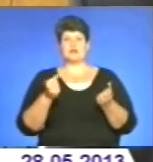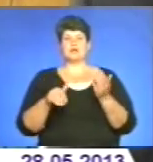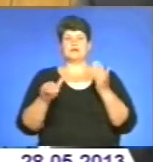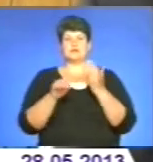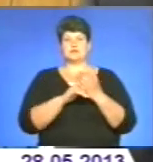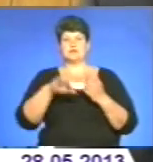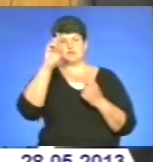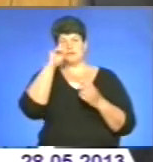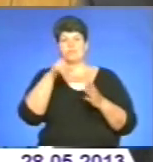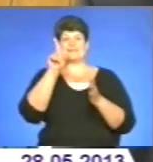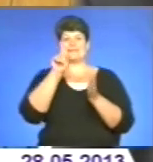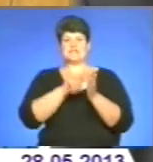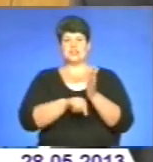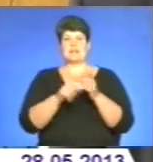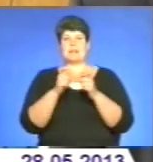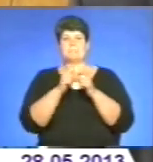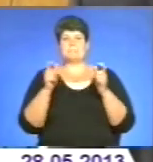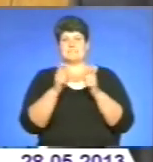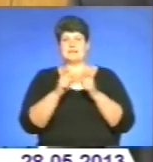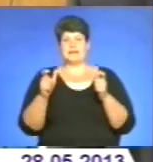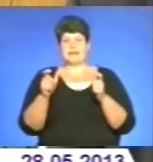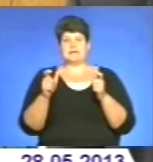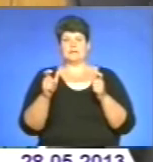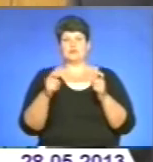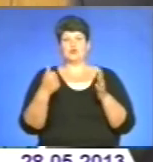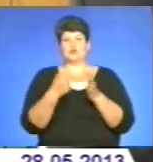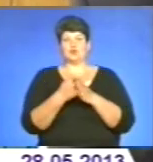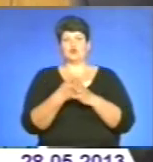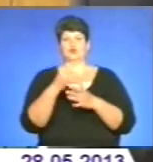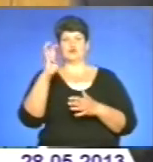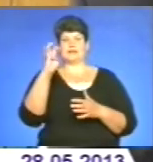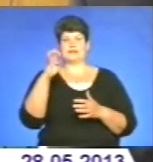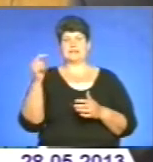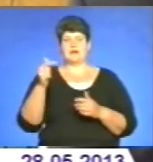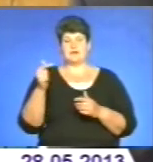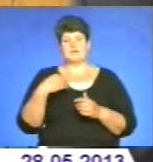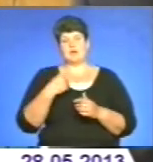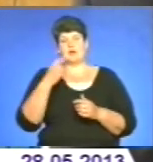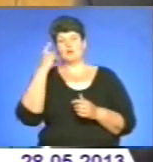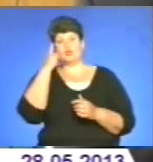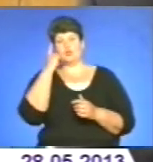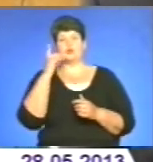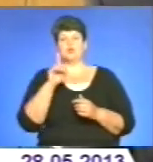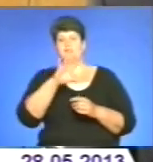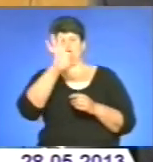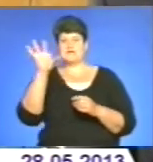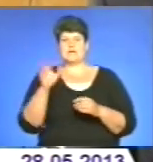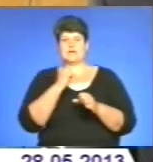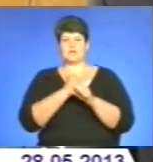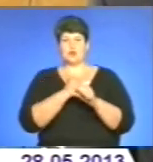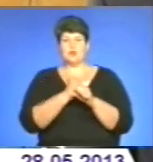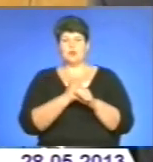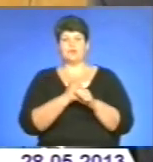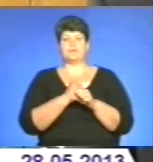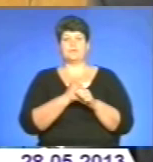для того, щоб здешевити білети, хоча б їх довести до 400 гривень. І думаю, що ми все зробимо, а якщо буде